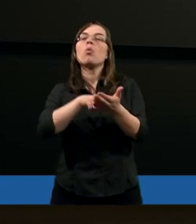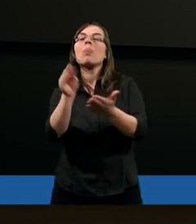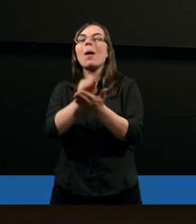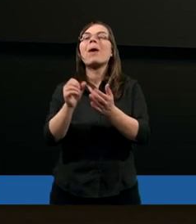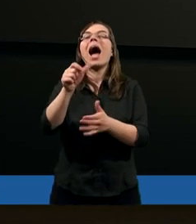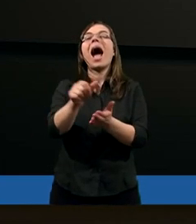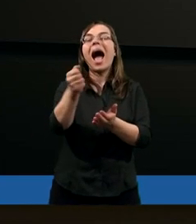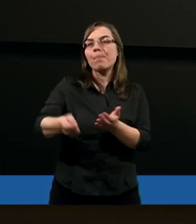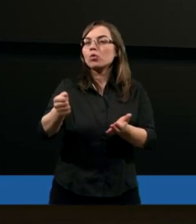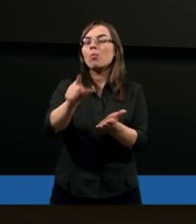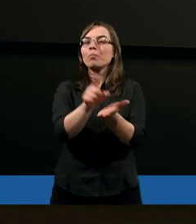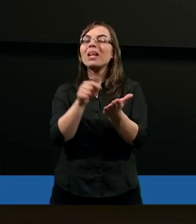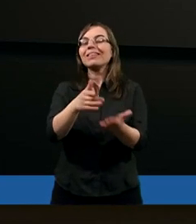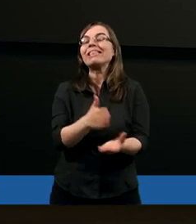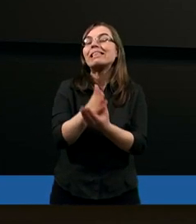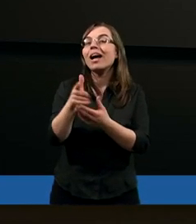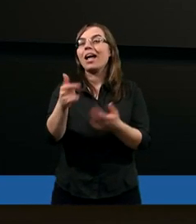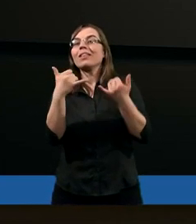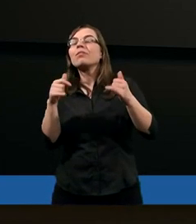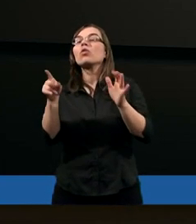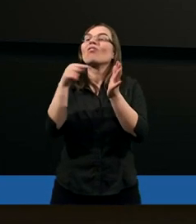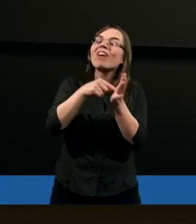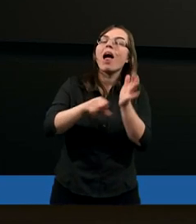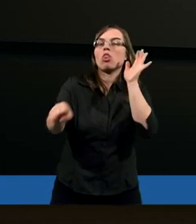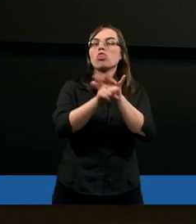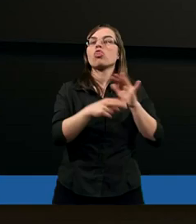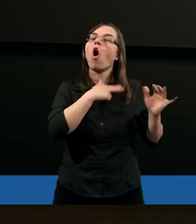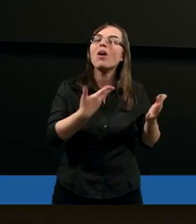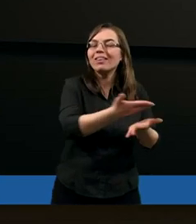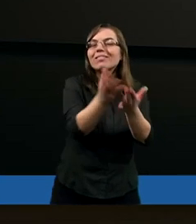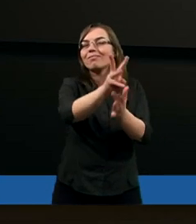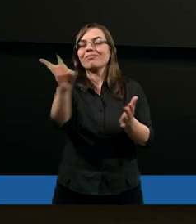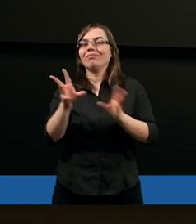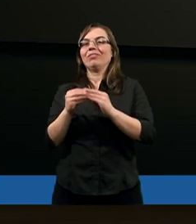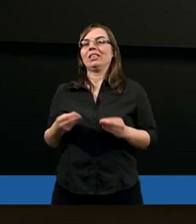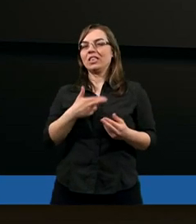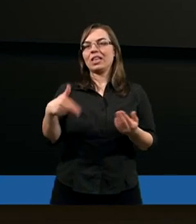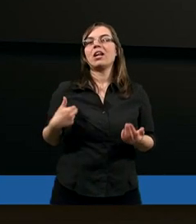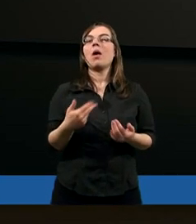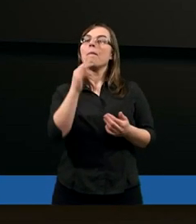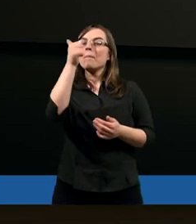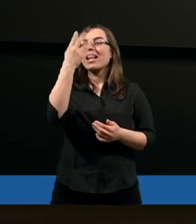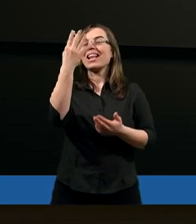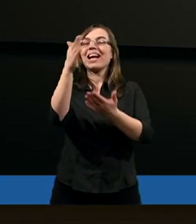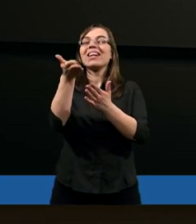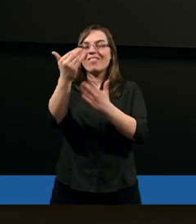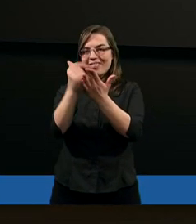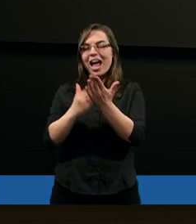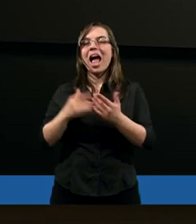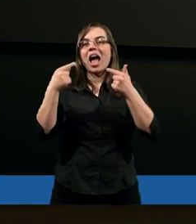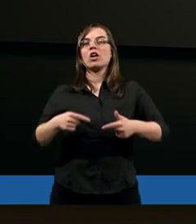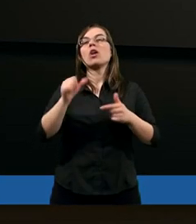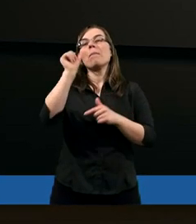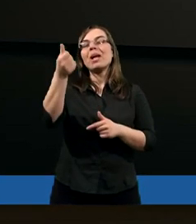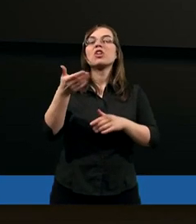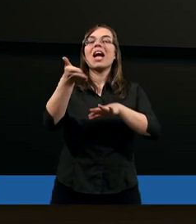Piotr. Słów rady właśnie do starszych. Przeczytajmy pierwsze cztery wiersze piątego rozdziału